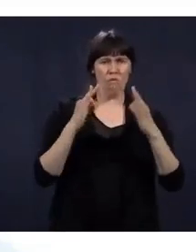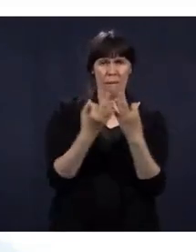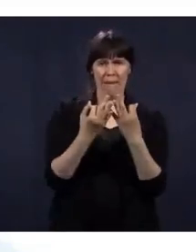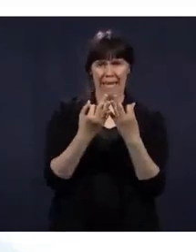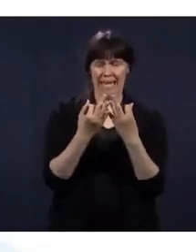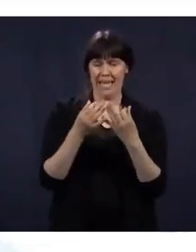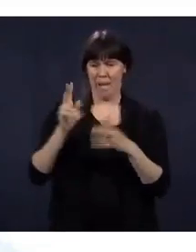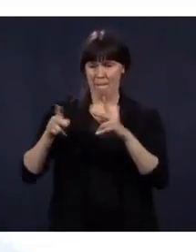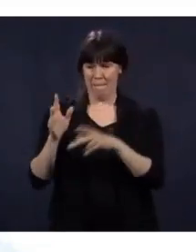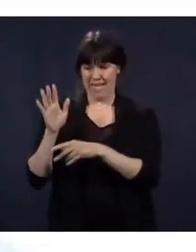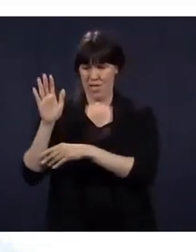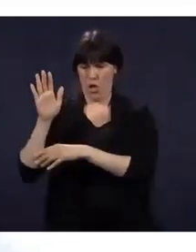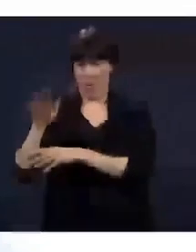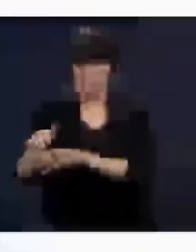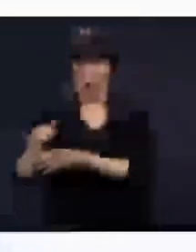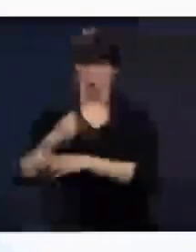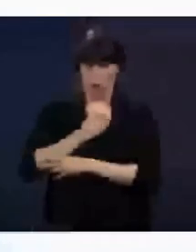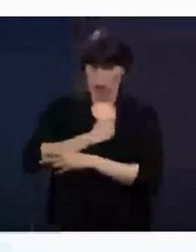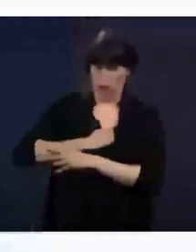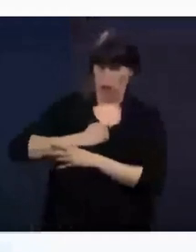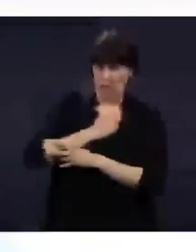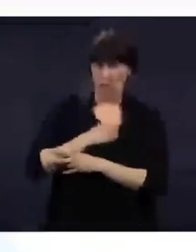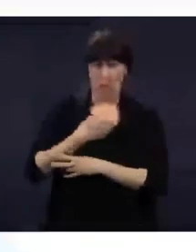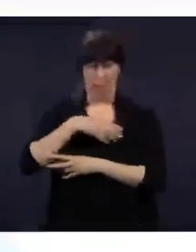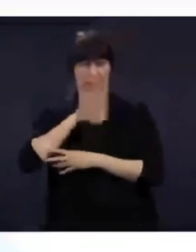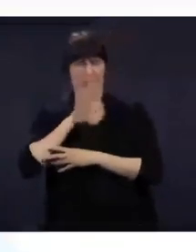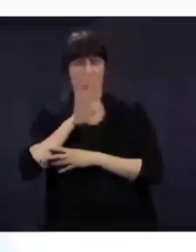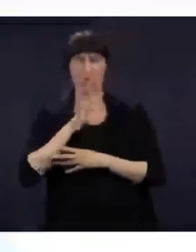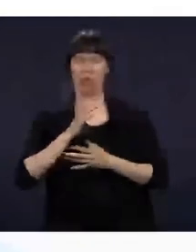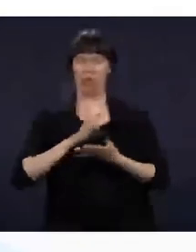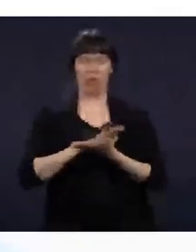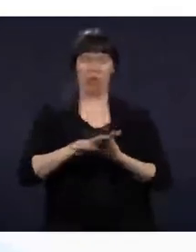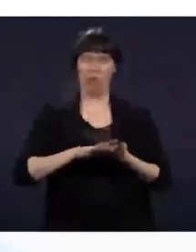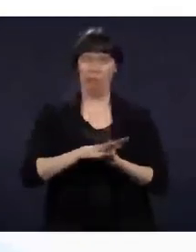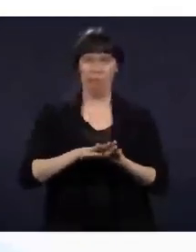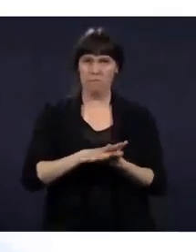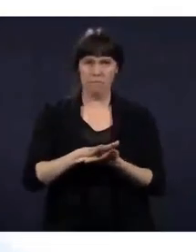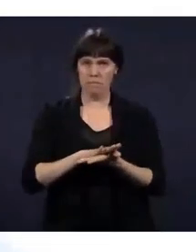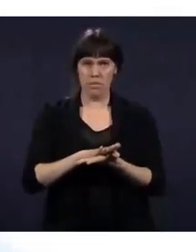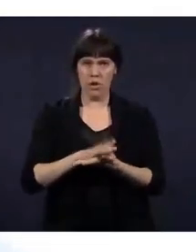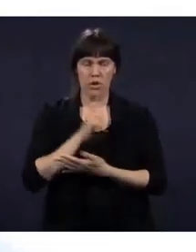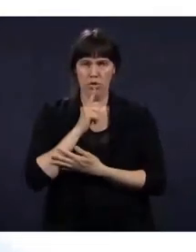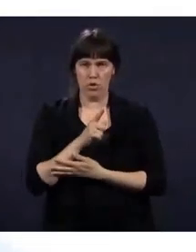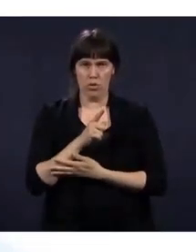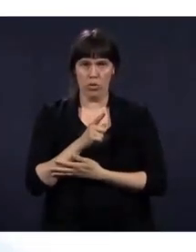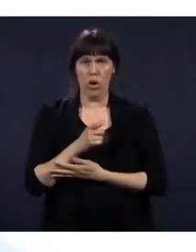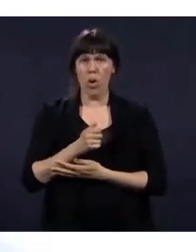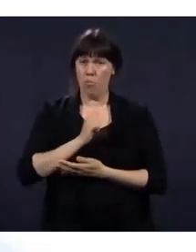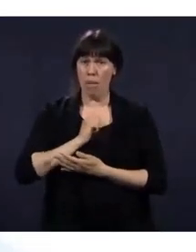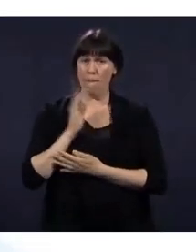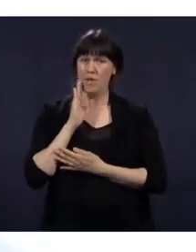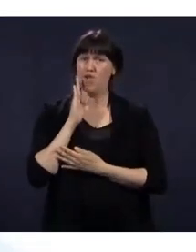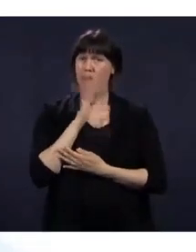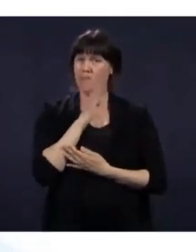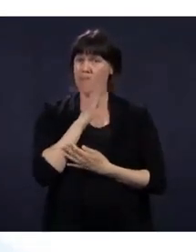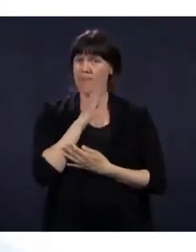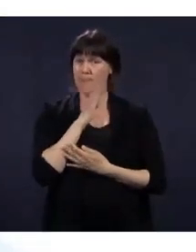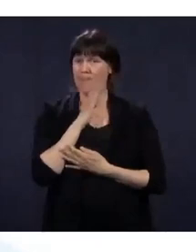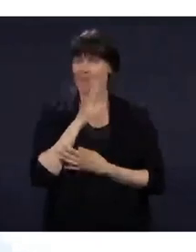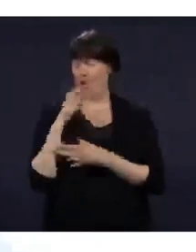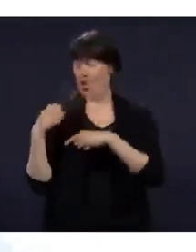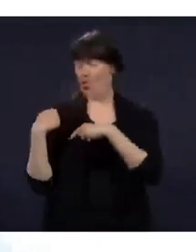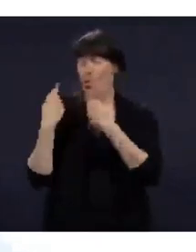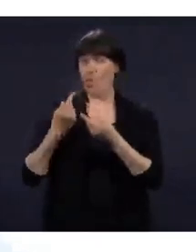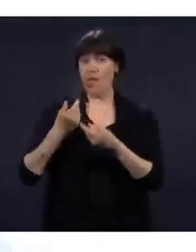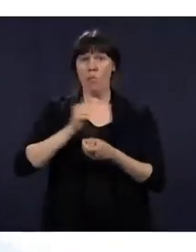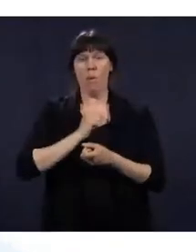vous présente mes plus sincères excuses. Vous voulez savoir que depuis le mois de janvier, je travaille jour et nuit, avec